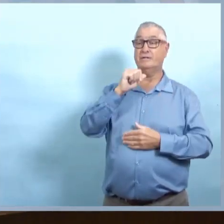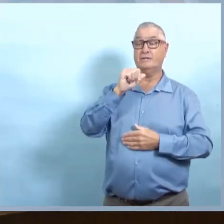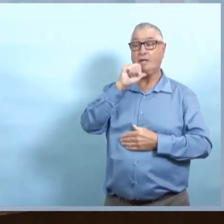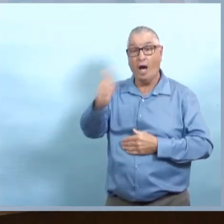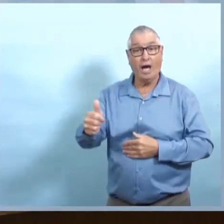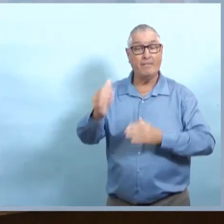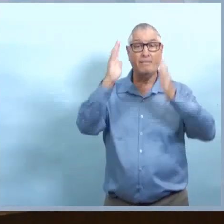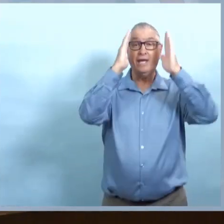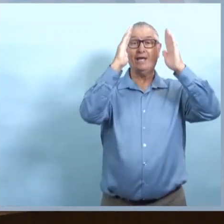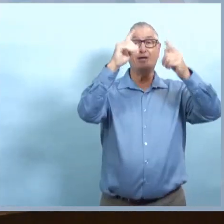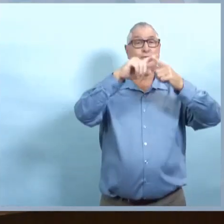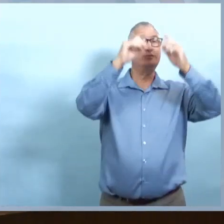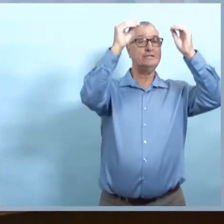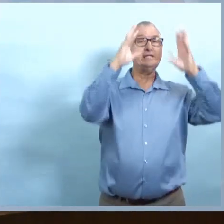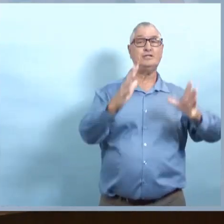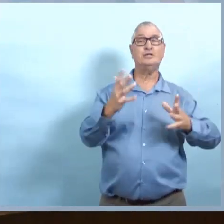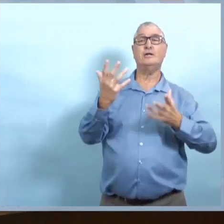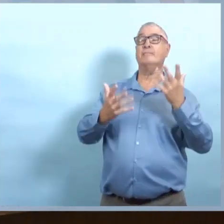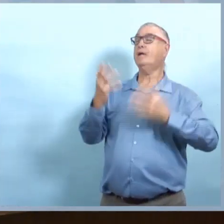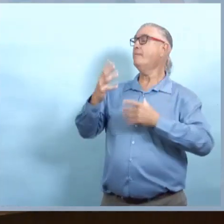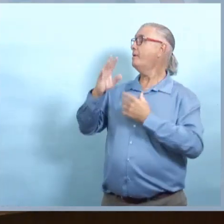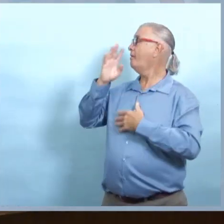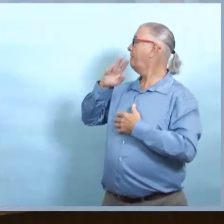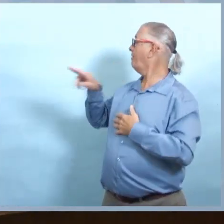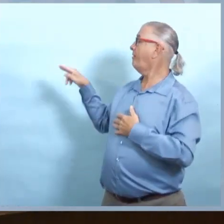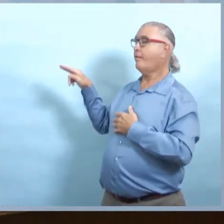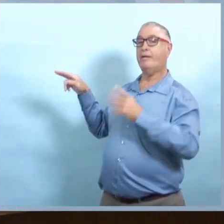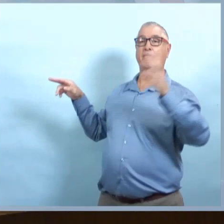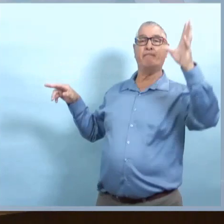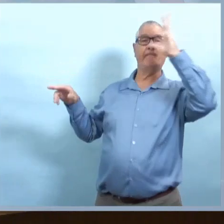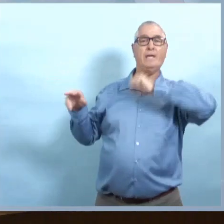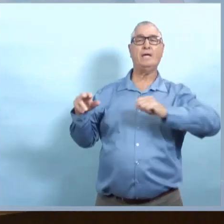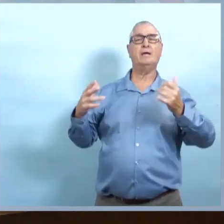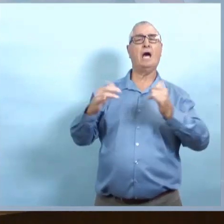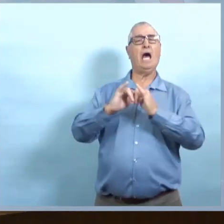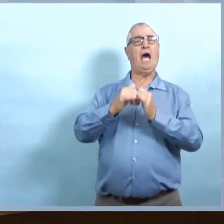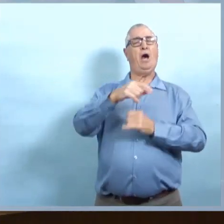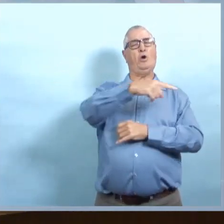sont tous ensemble, ils se déplacent, ils vont d'une cohorte à l'autre,